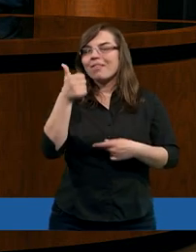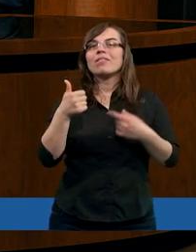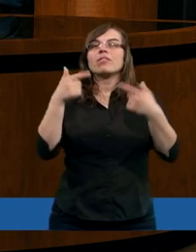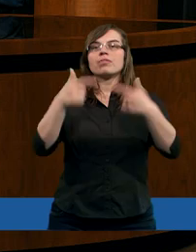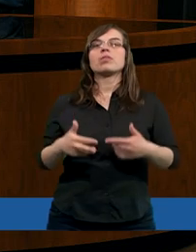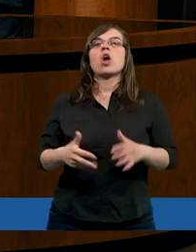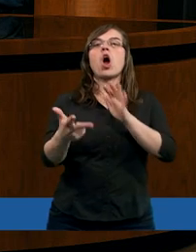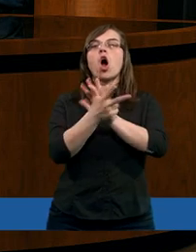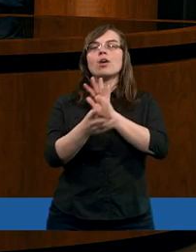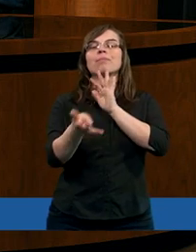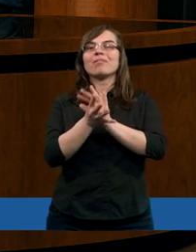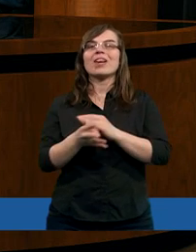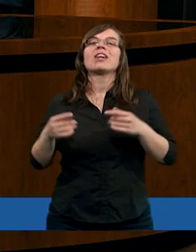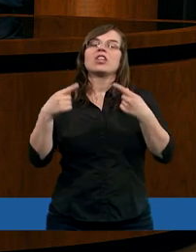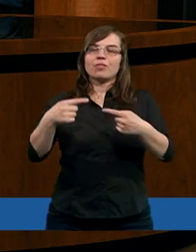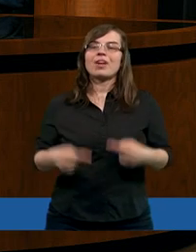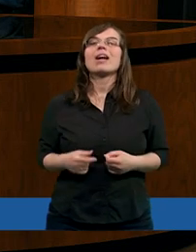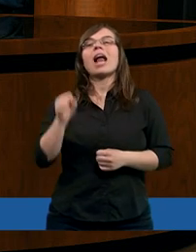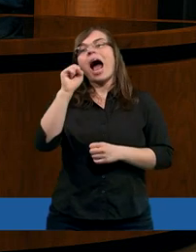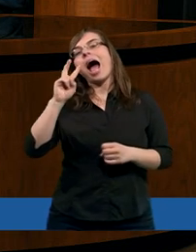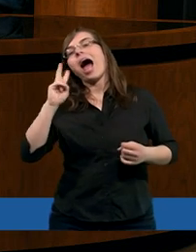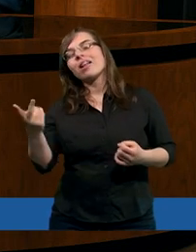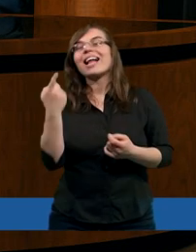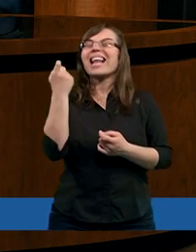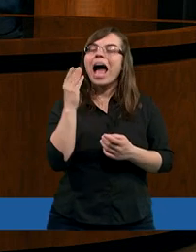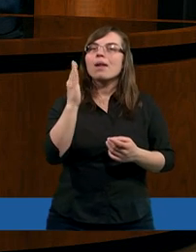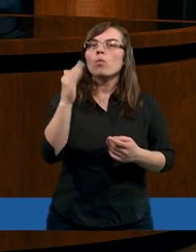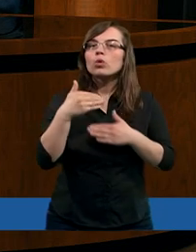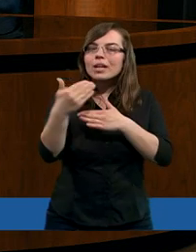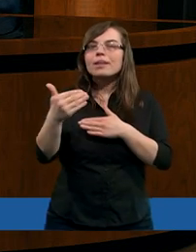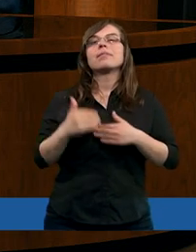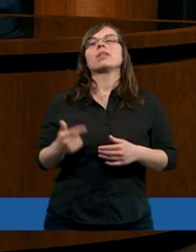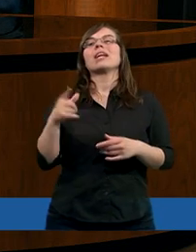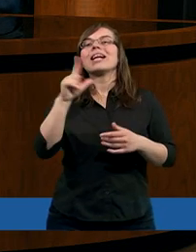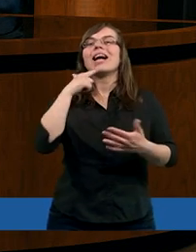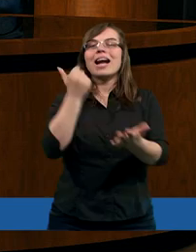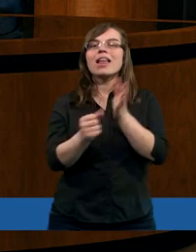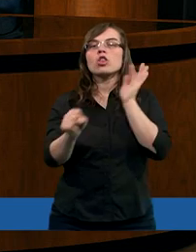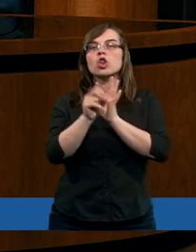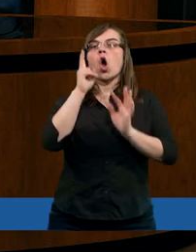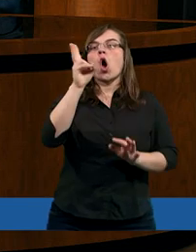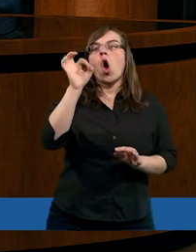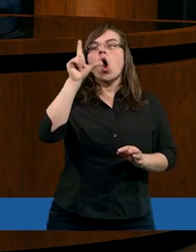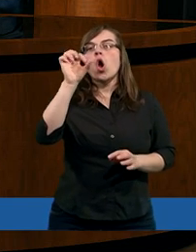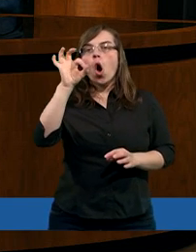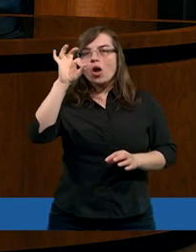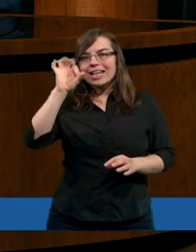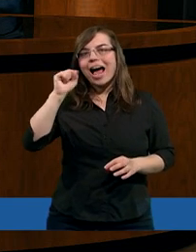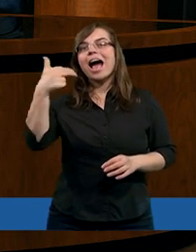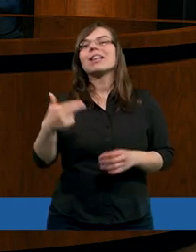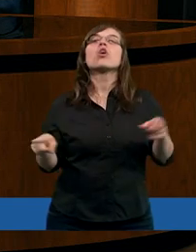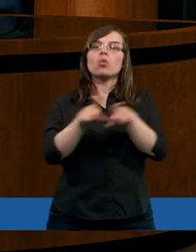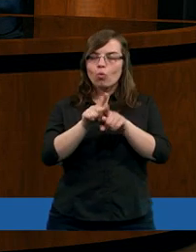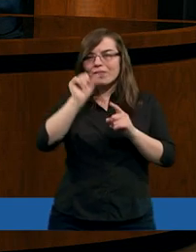osiemnasty i dziewiętnasty, a drugi zaraz później z listu do kolosan z